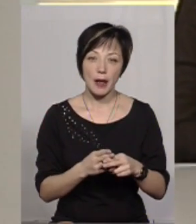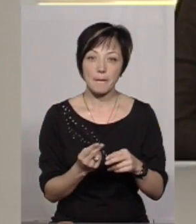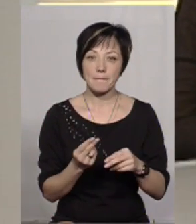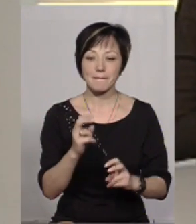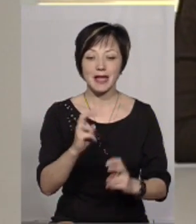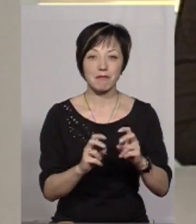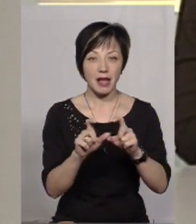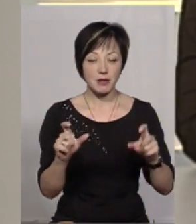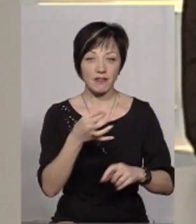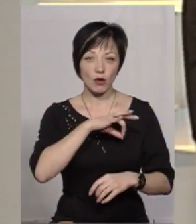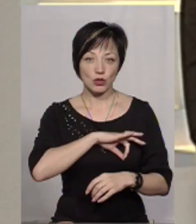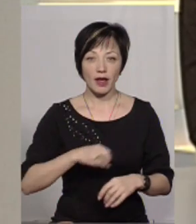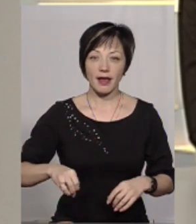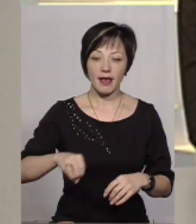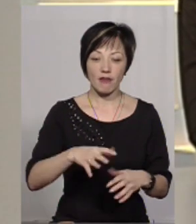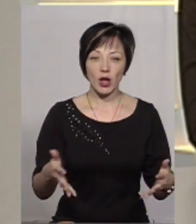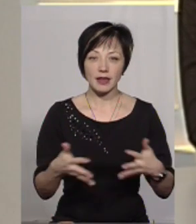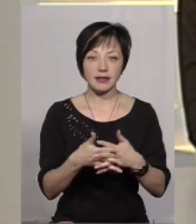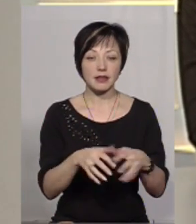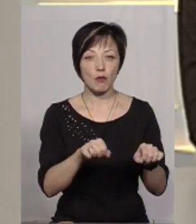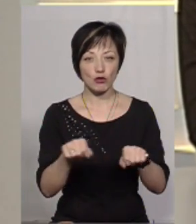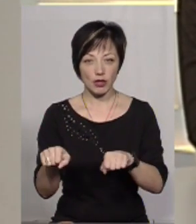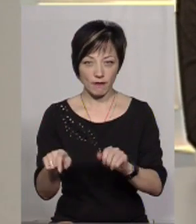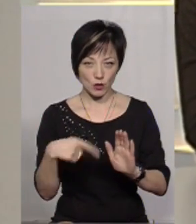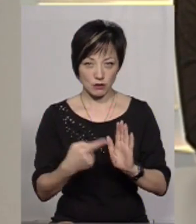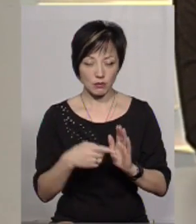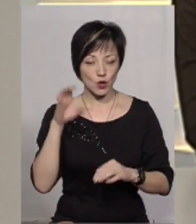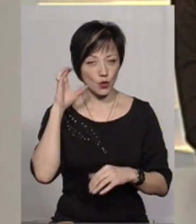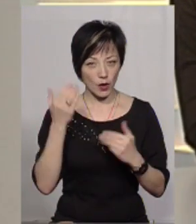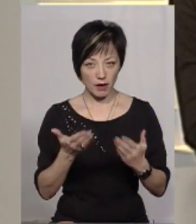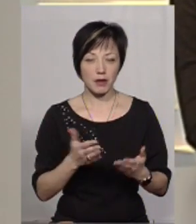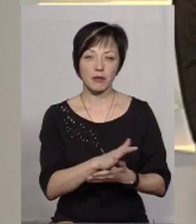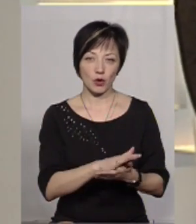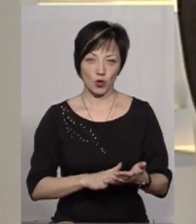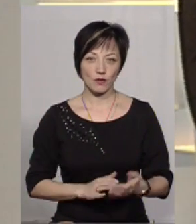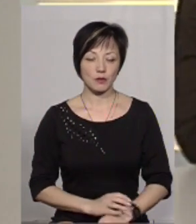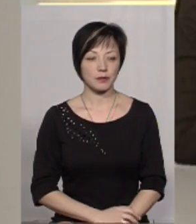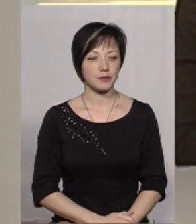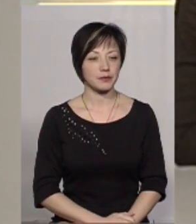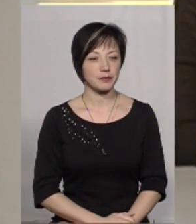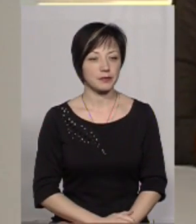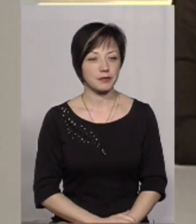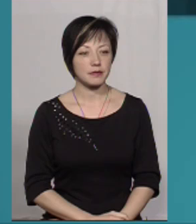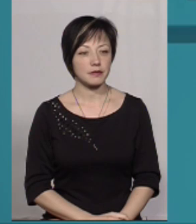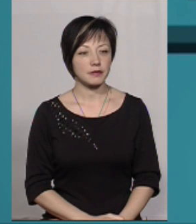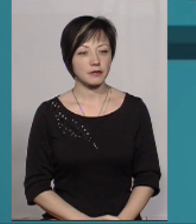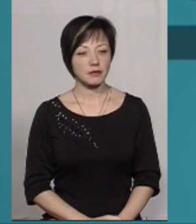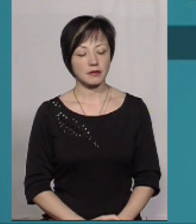підприємствам використовувати євроінтеграційні можливості. Послухаємо і продовжуємо далі розмову.